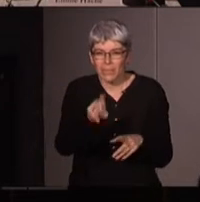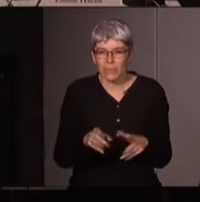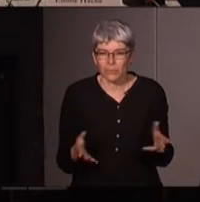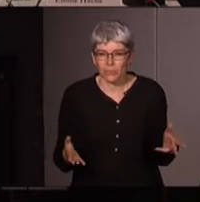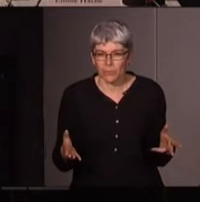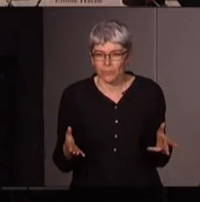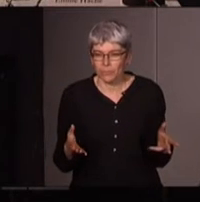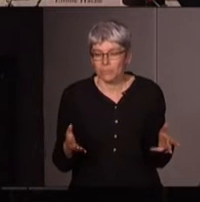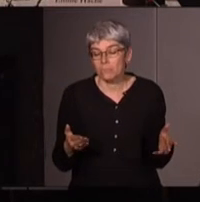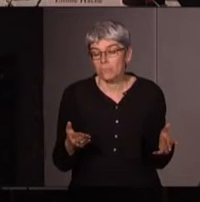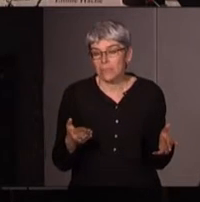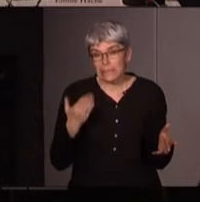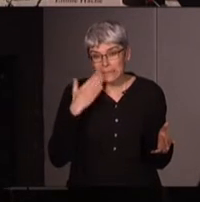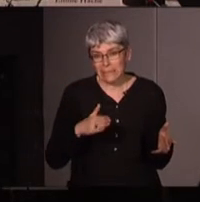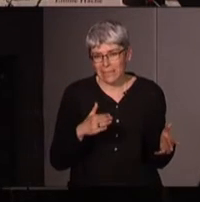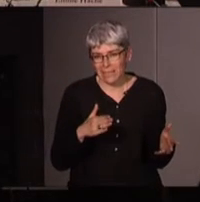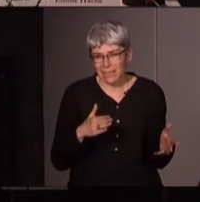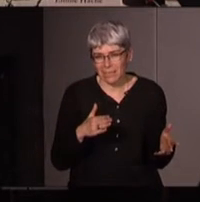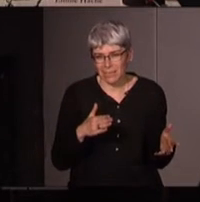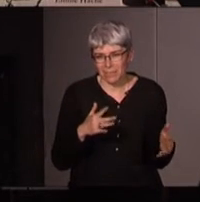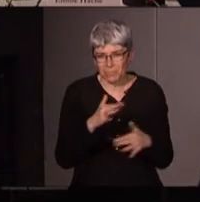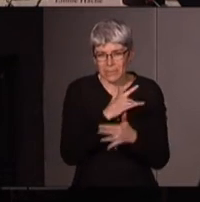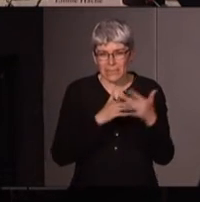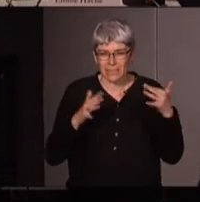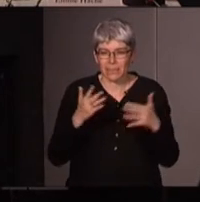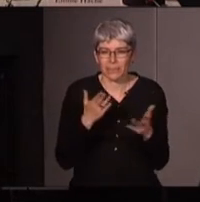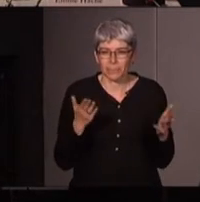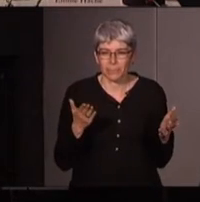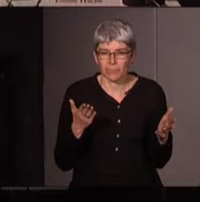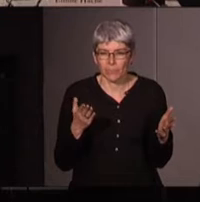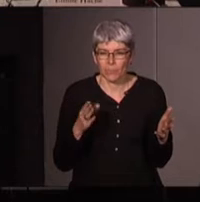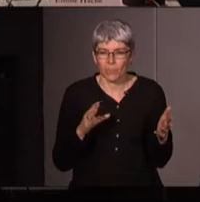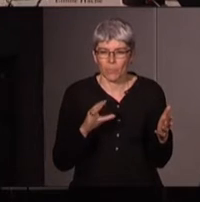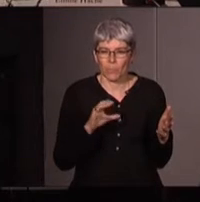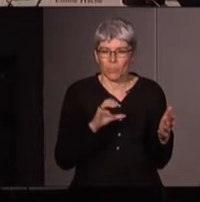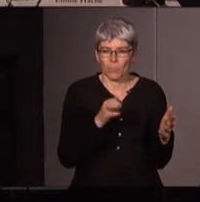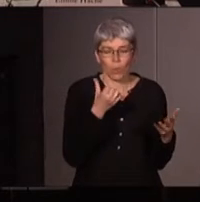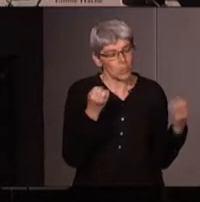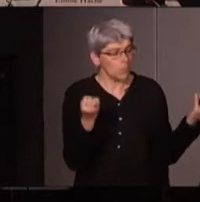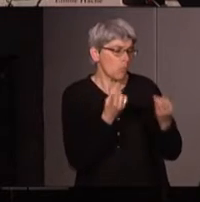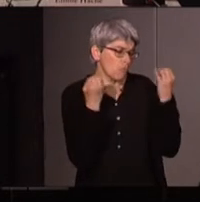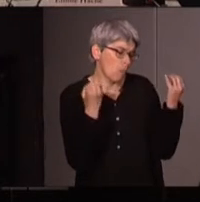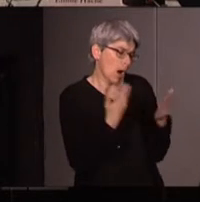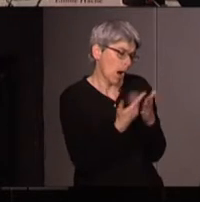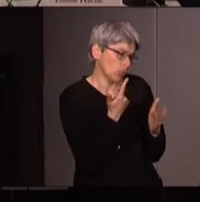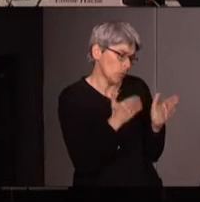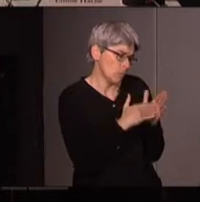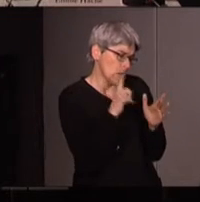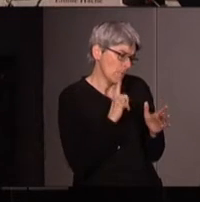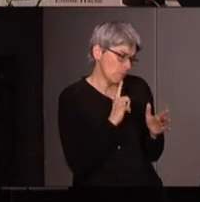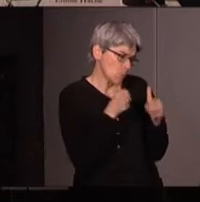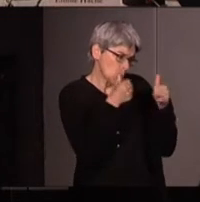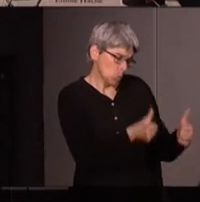c'est cette vieille question encore vivace aujourd'hui de la non-mixité sur le premier mouvement je me suis dit tiens 2000 femmes super